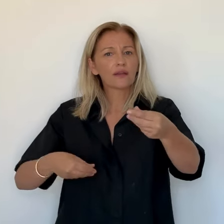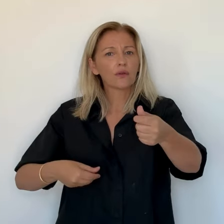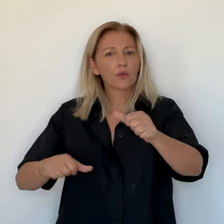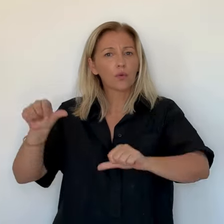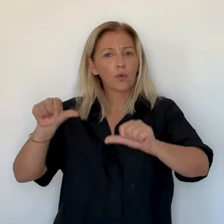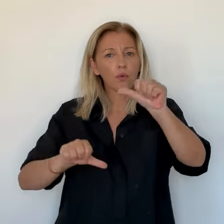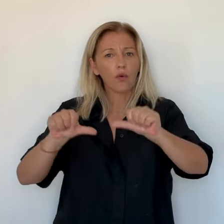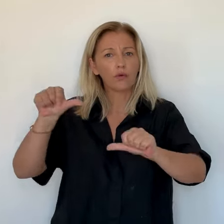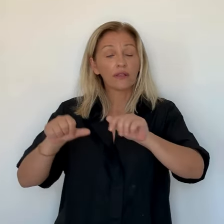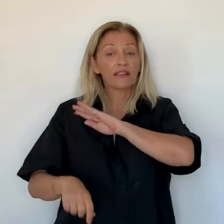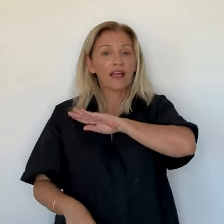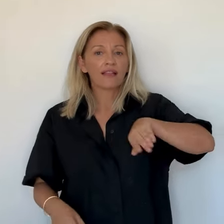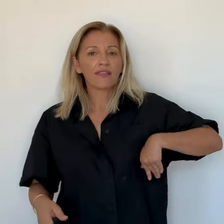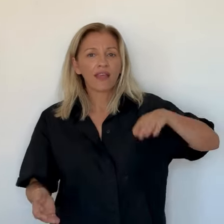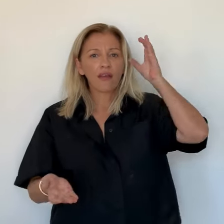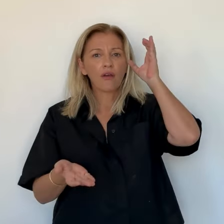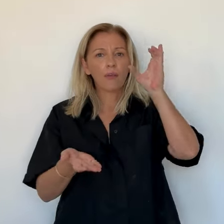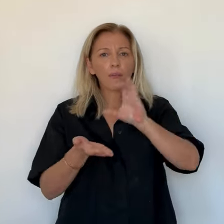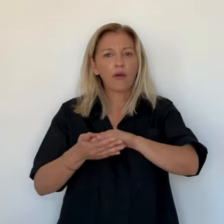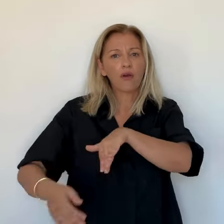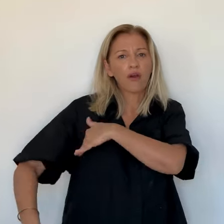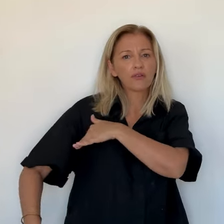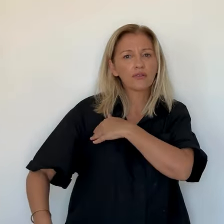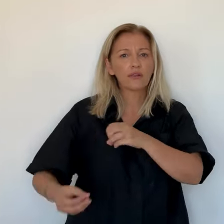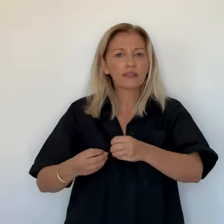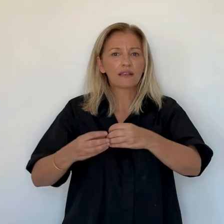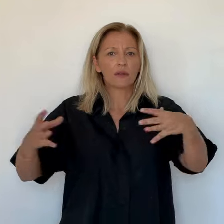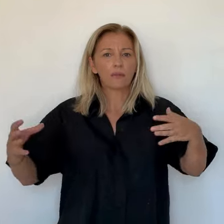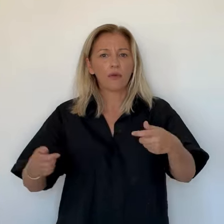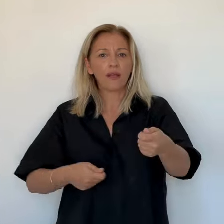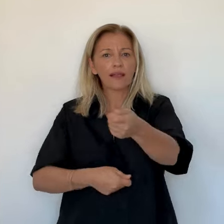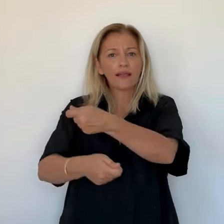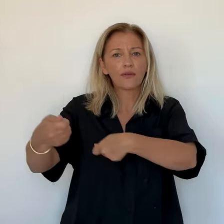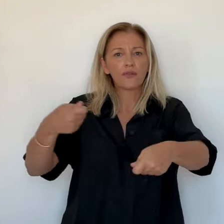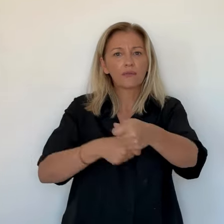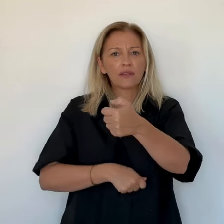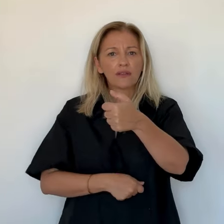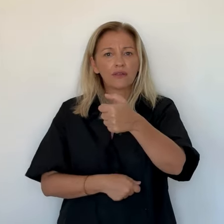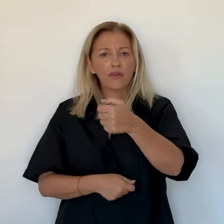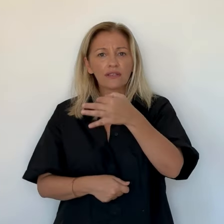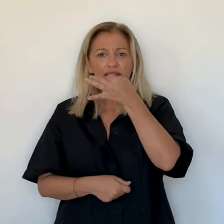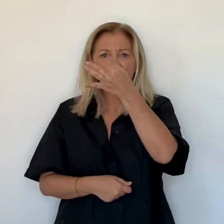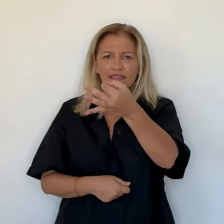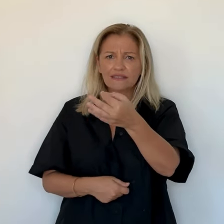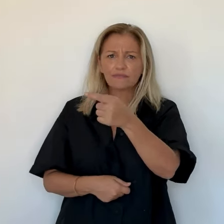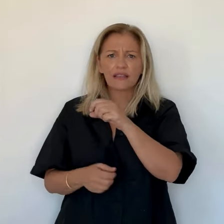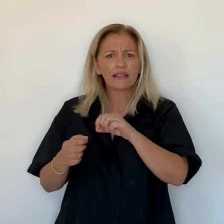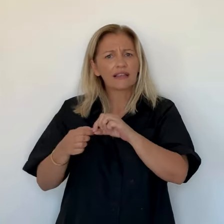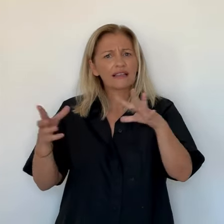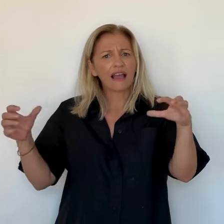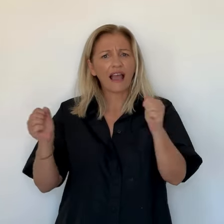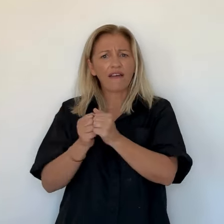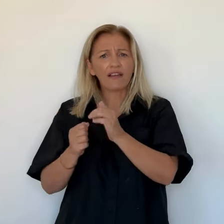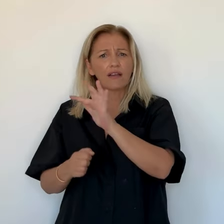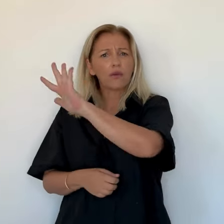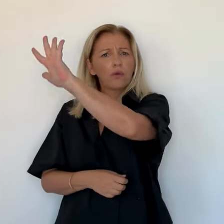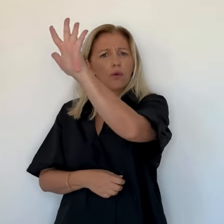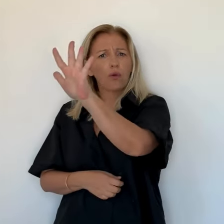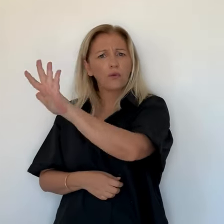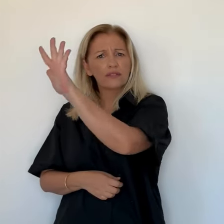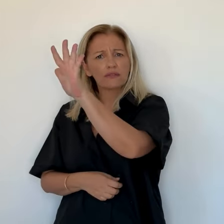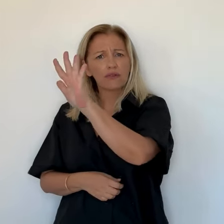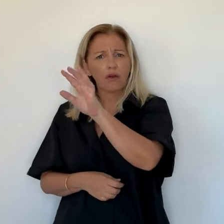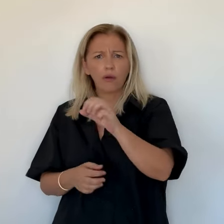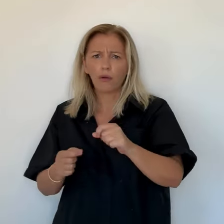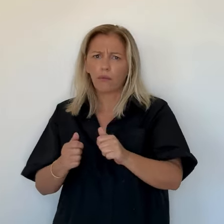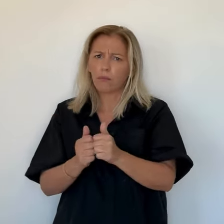confirmé. L'État puisse réguler les prix en Corse. Selon le dernier rapport de l'Agence de développement économique de la Corse,